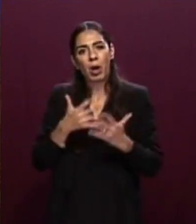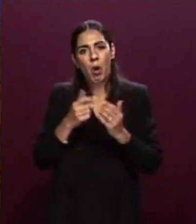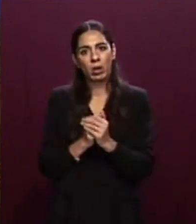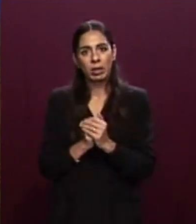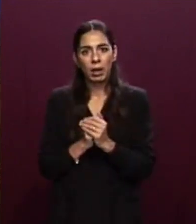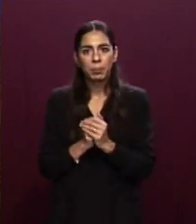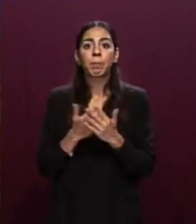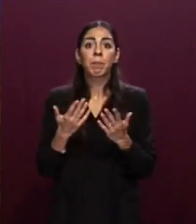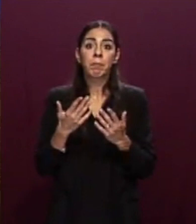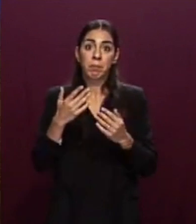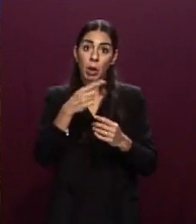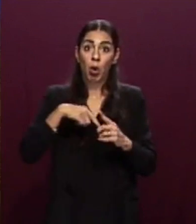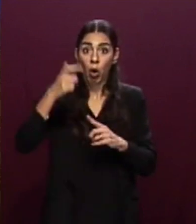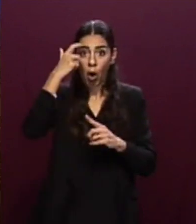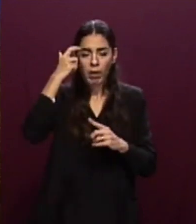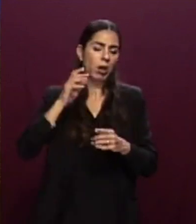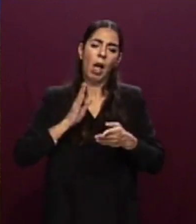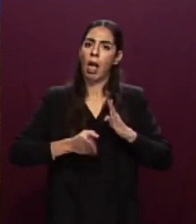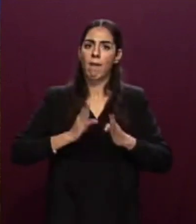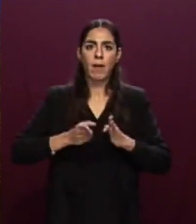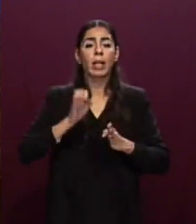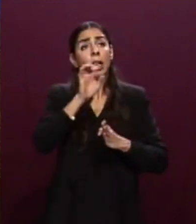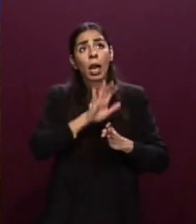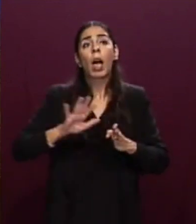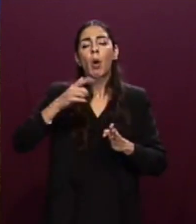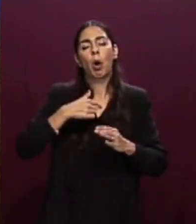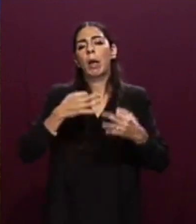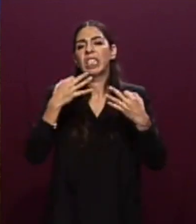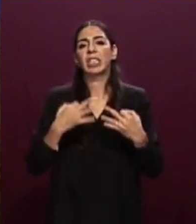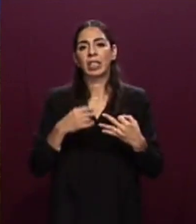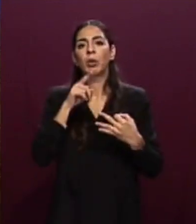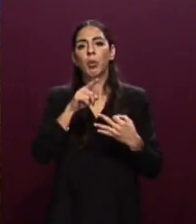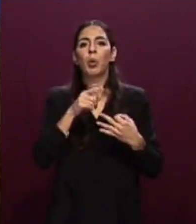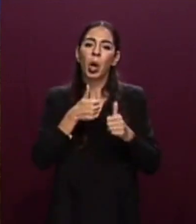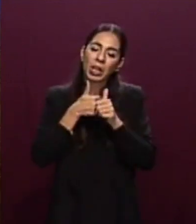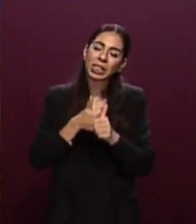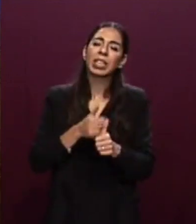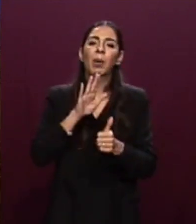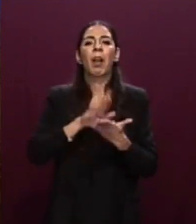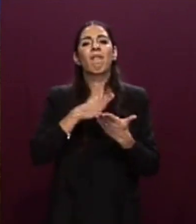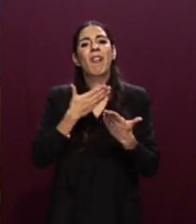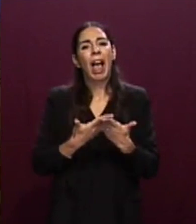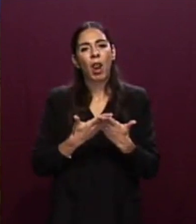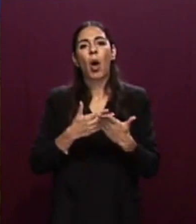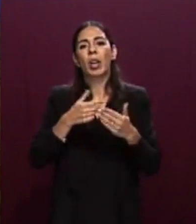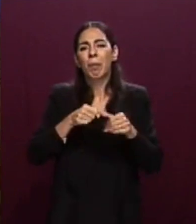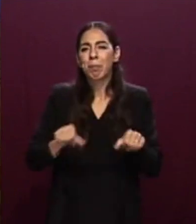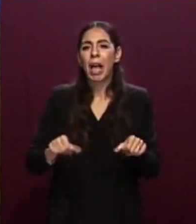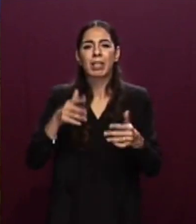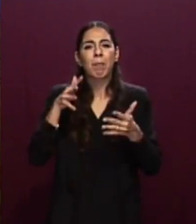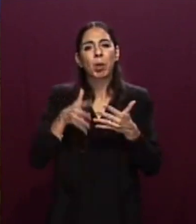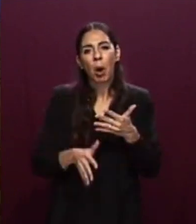'Unione Europea saprà essere all'altezza delle sue radici di civiltà, dei suoi valori unificanti e delle sfide globali che abbiamo di fronte,